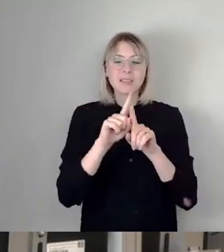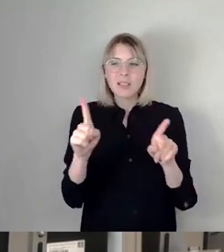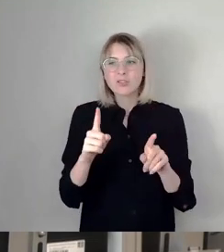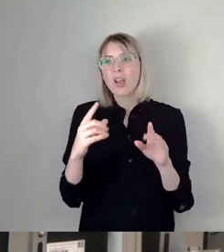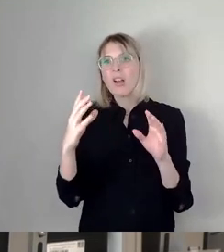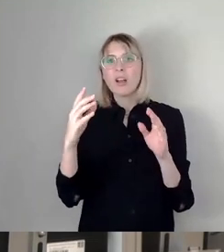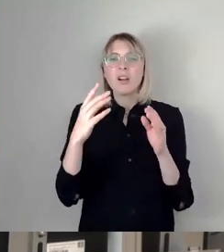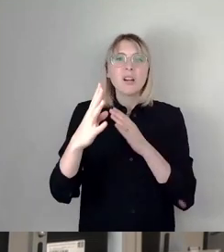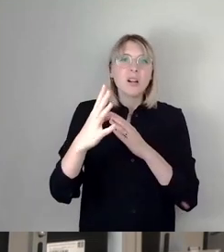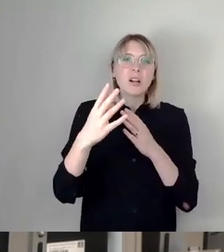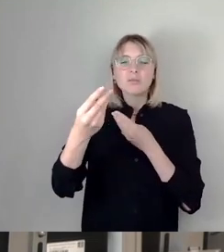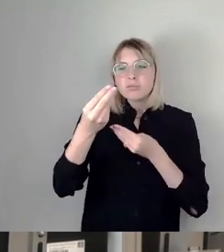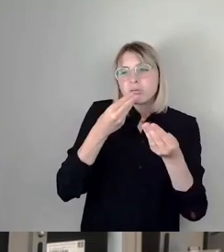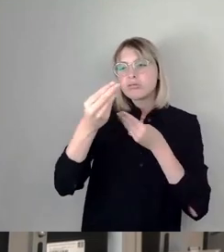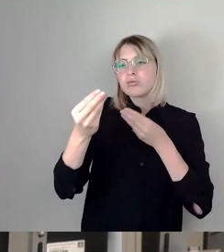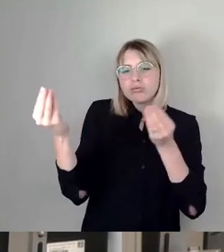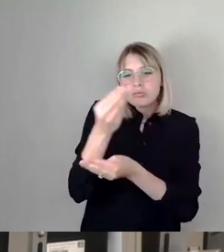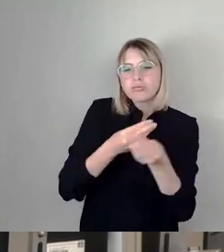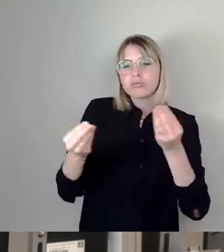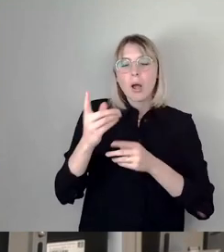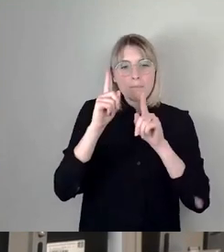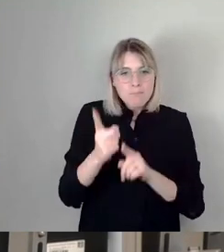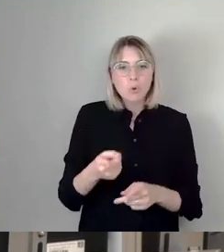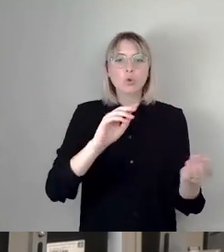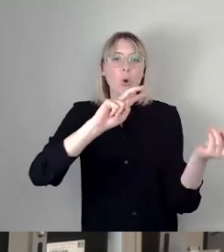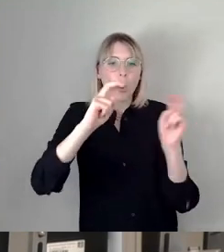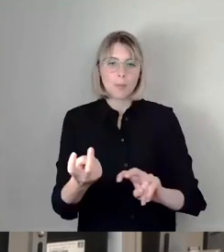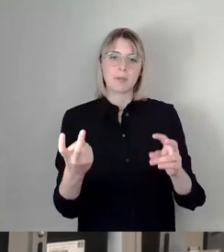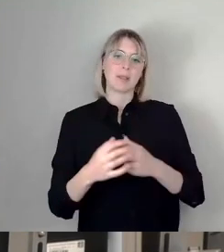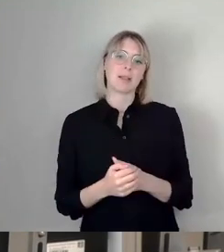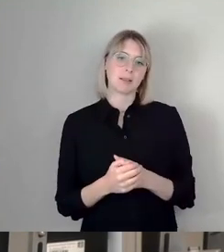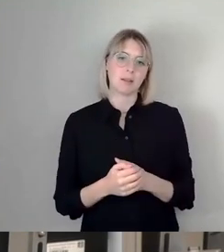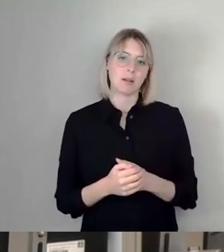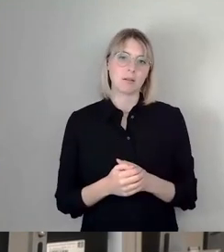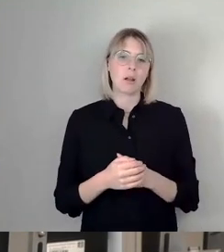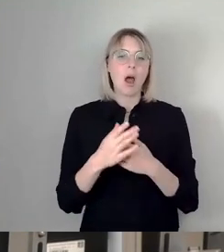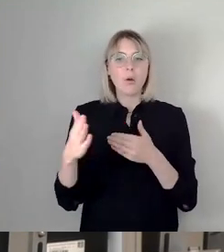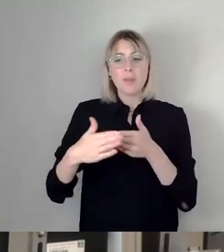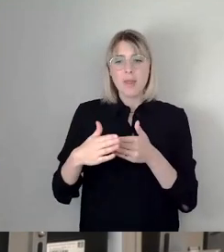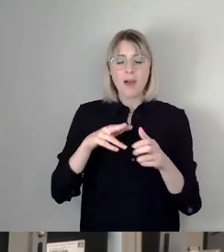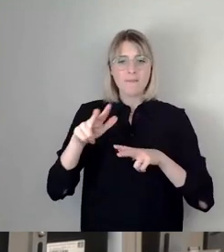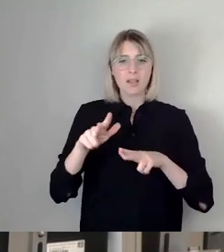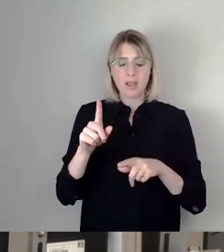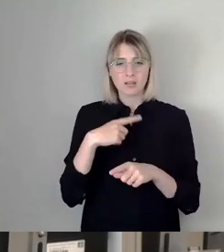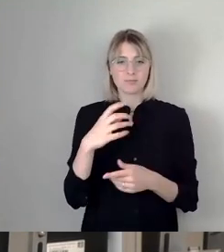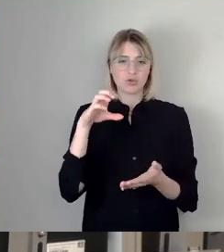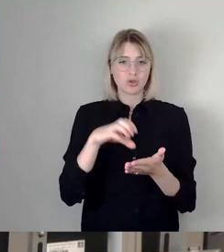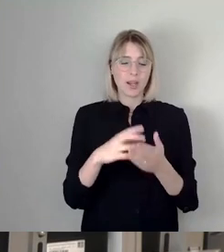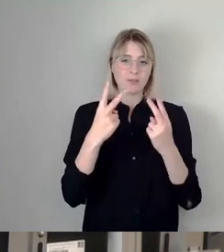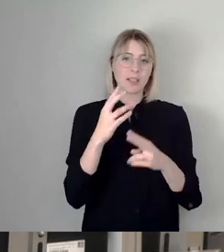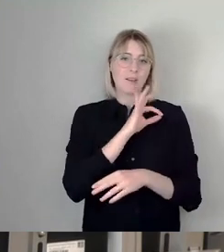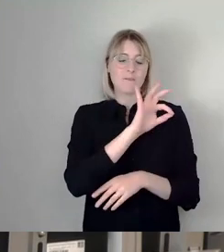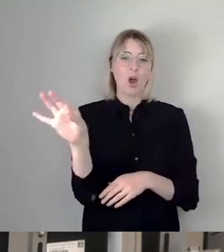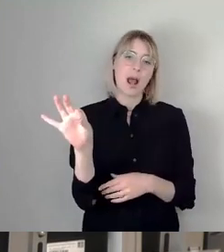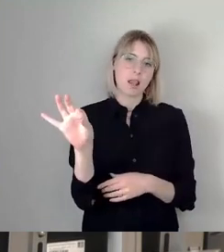zerquatscht werden, sondern einfach mal umgesetzt werden. Denn sie sind wichtig für den Nahverkehr in unserer Stadt und sind auch wichtig für die Dresdnerinnen und Dresdner, die